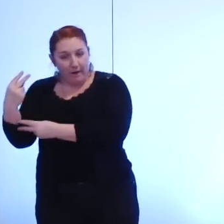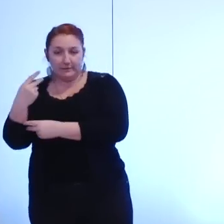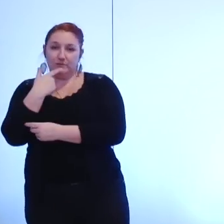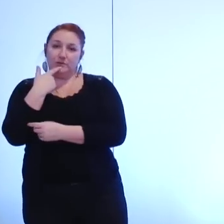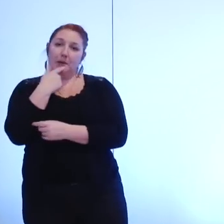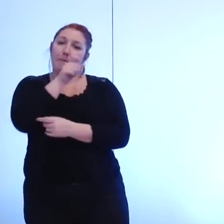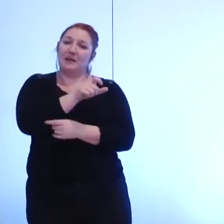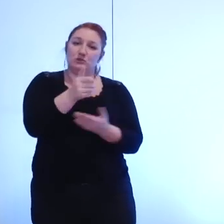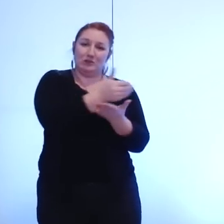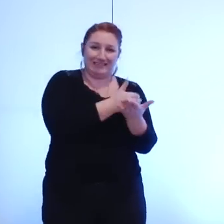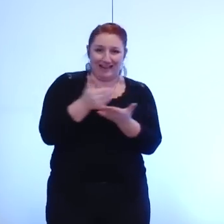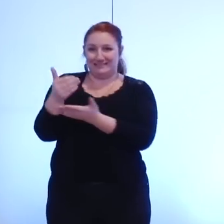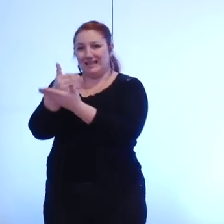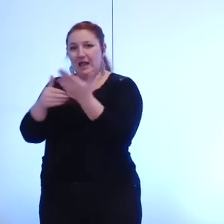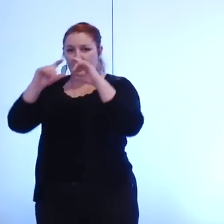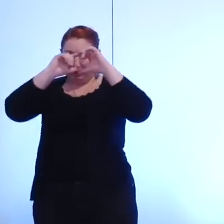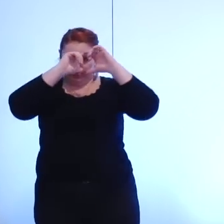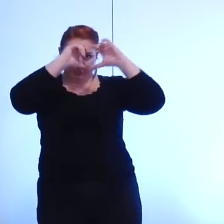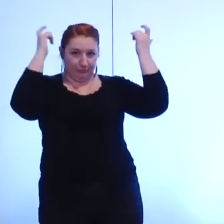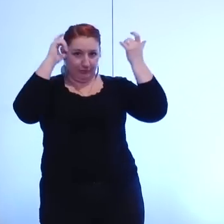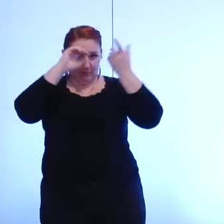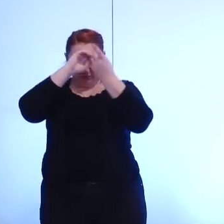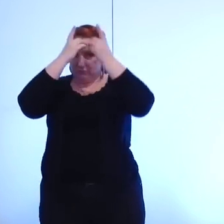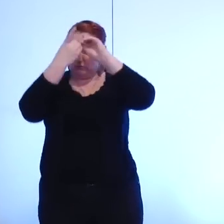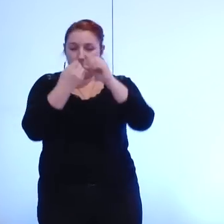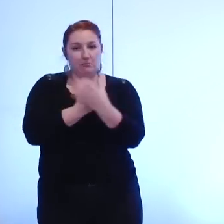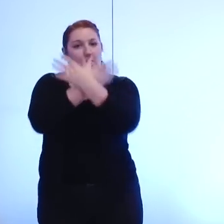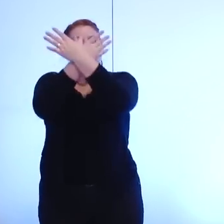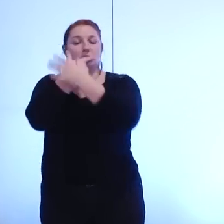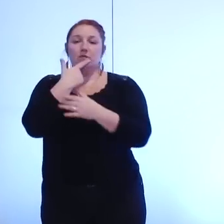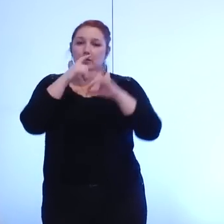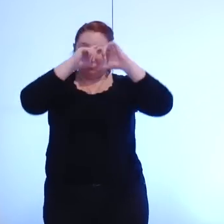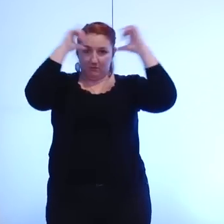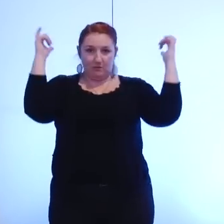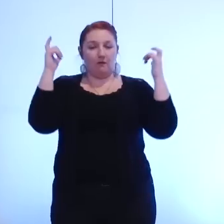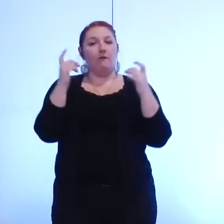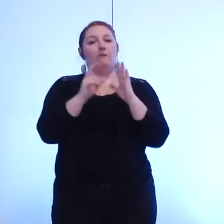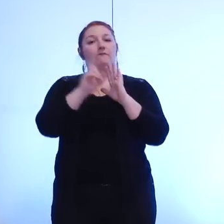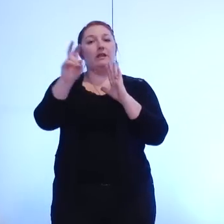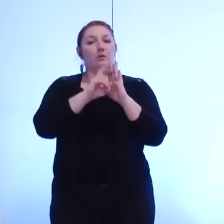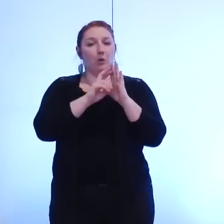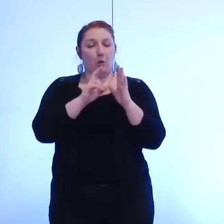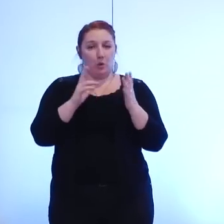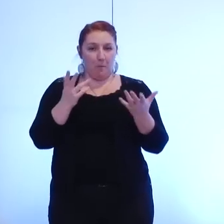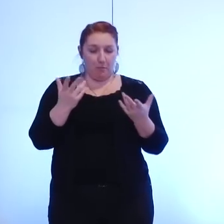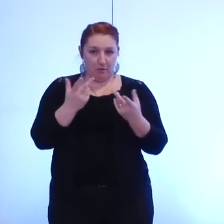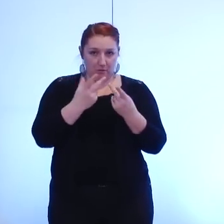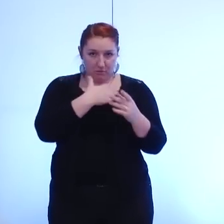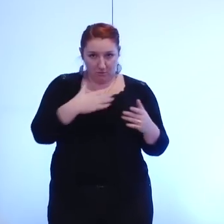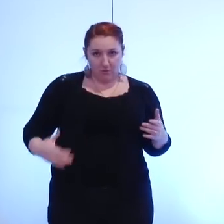correspondants à cette compétence et de supprimer les emplois correspondants à la ville de Grenoble je voulais